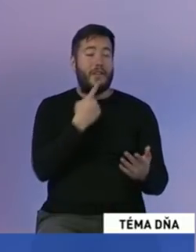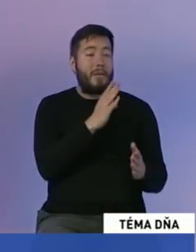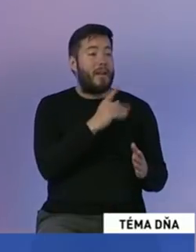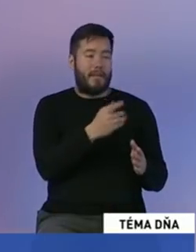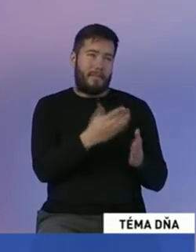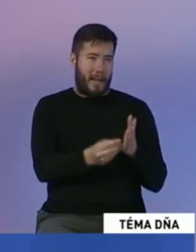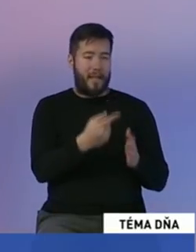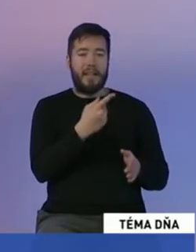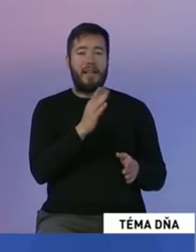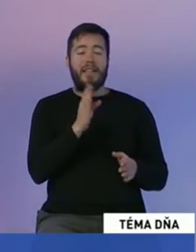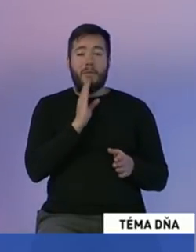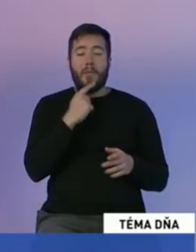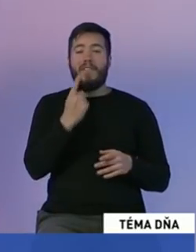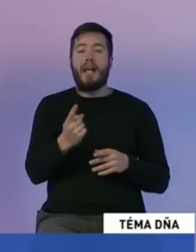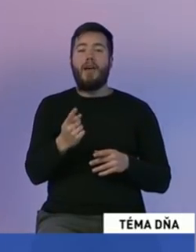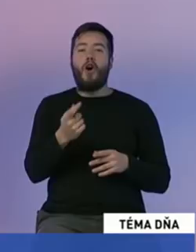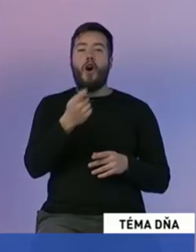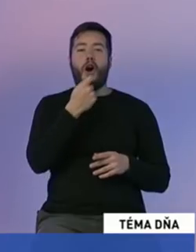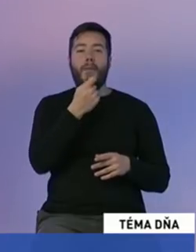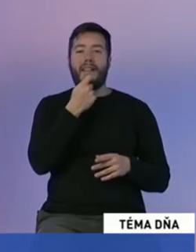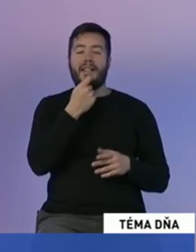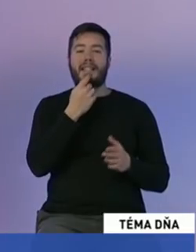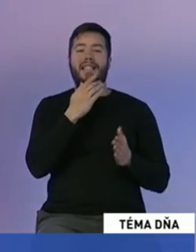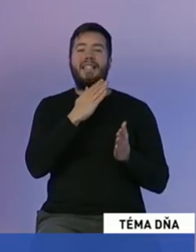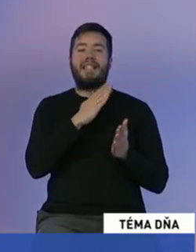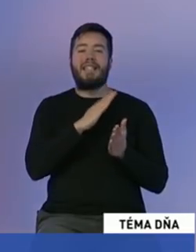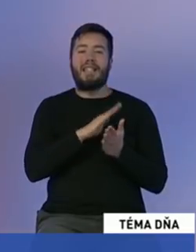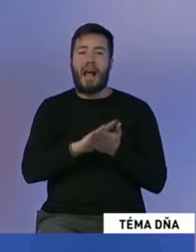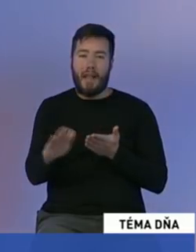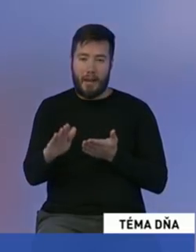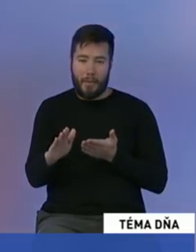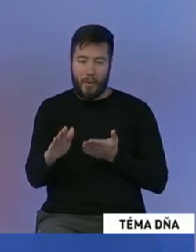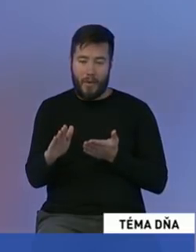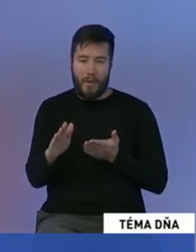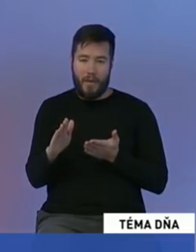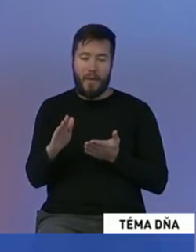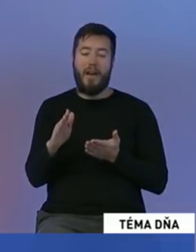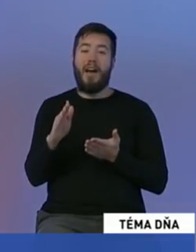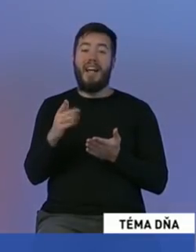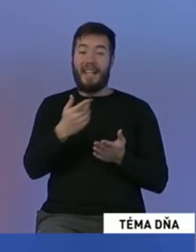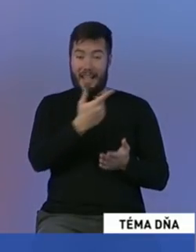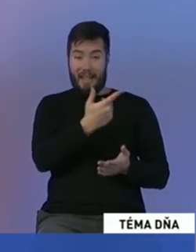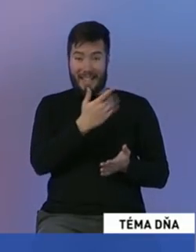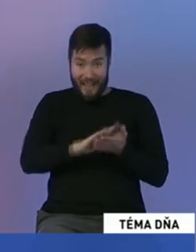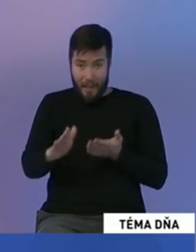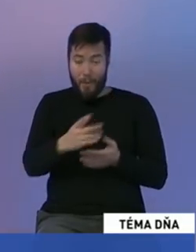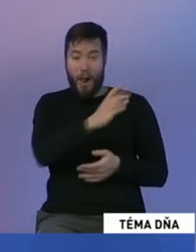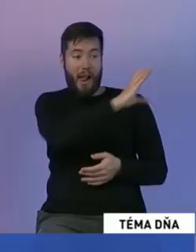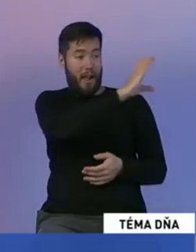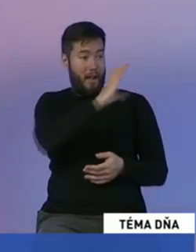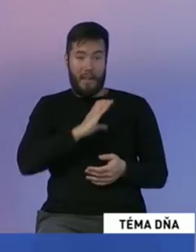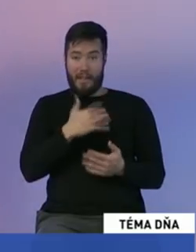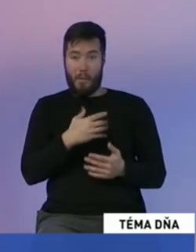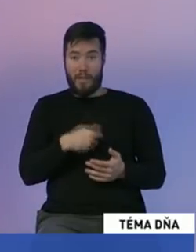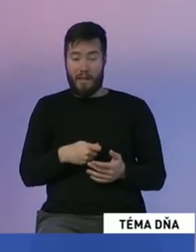keď nám ako samozprávam nepríde dosatočný počet peniazy na to, aby na konci dňa tie obedy boli zadarmo. Jednoducho od samotnej